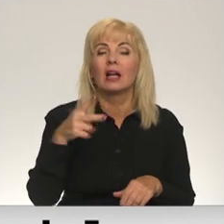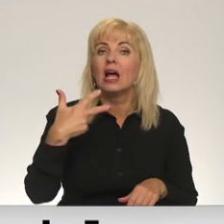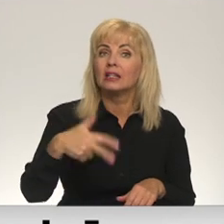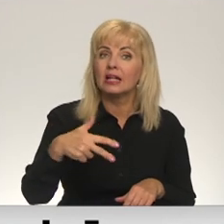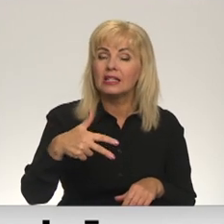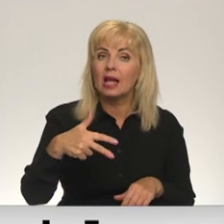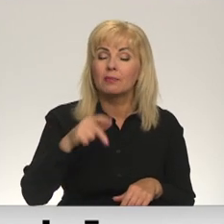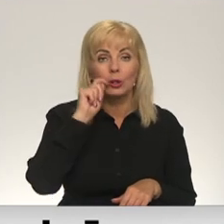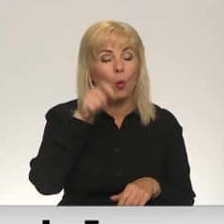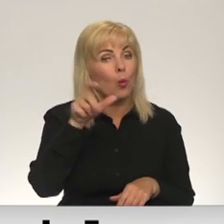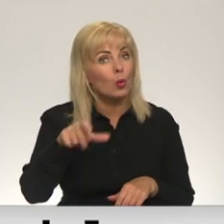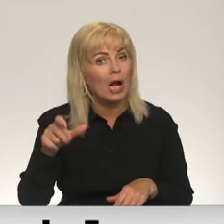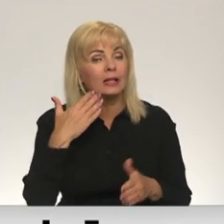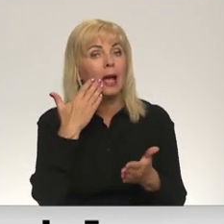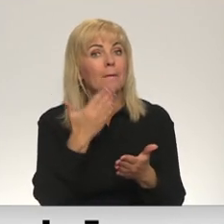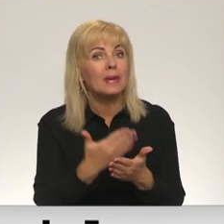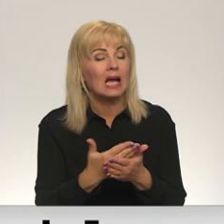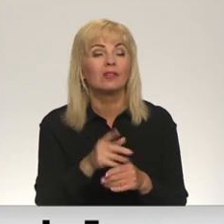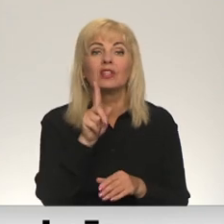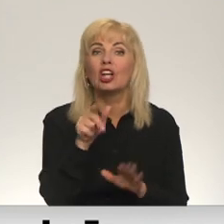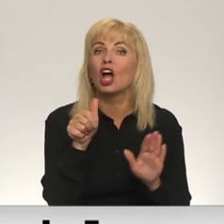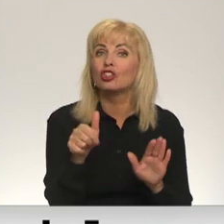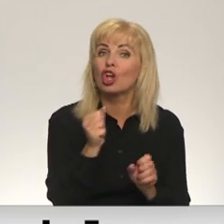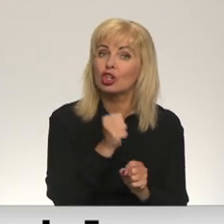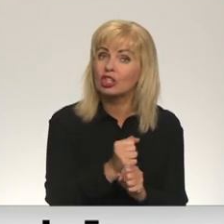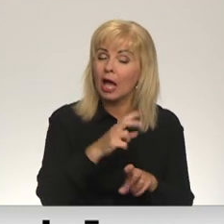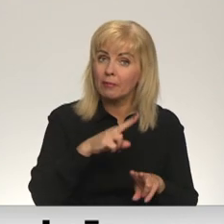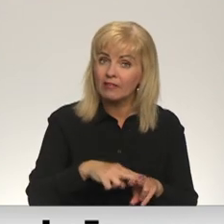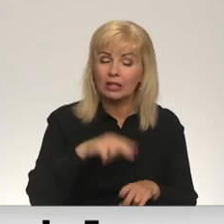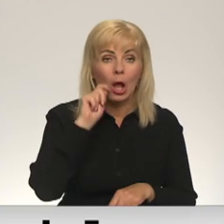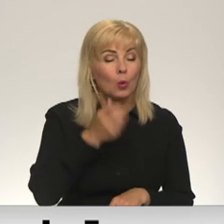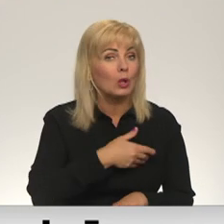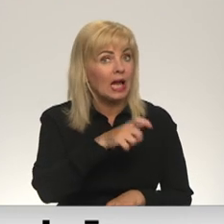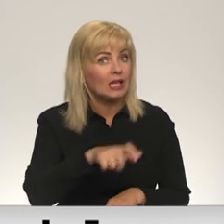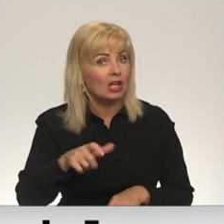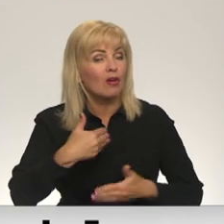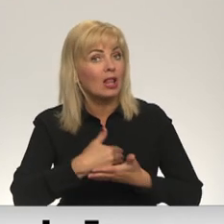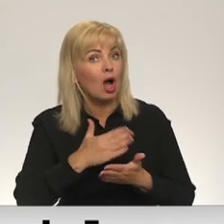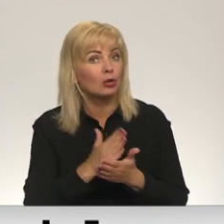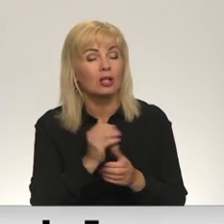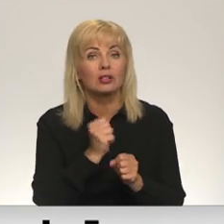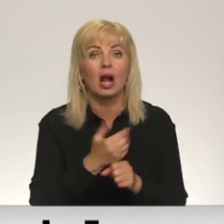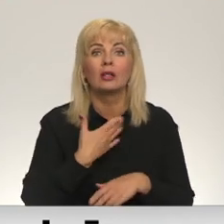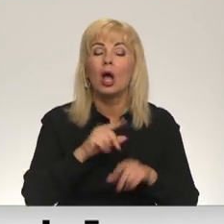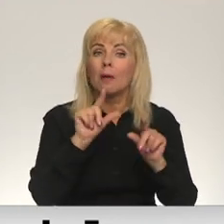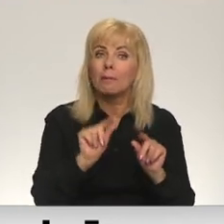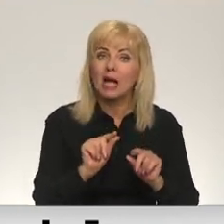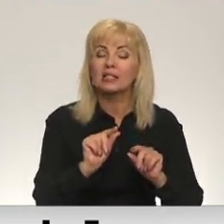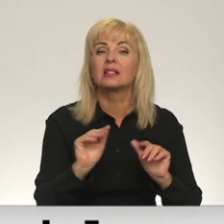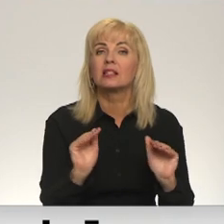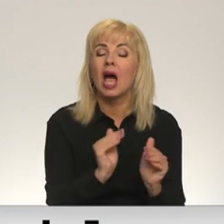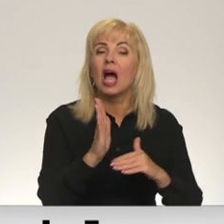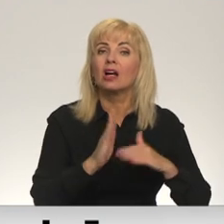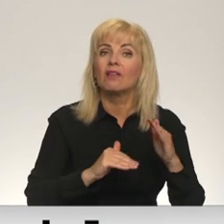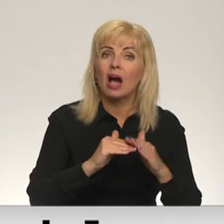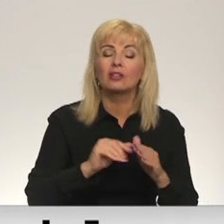Ukraiņietis, bet piedāvātas tikai sešas darba vietas. Ukraiņi iedzīvotāji lielākoties strādām mās kvalificētos darbos ar